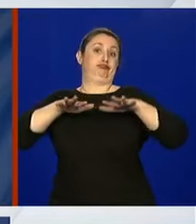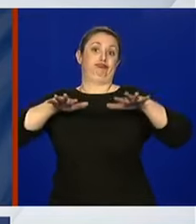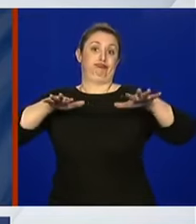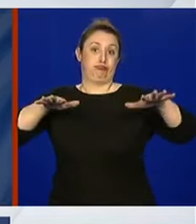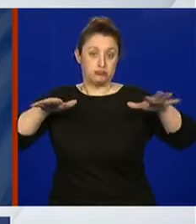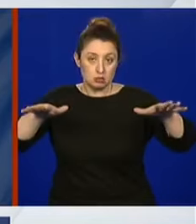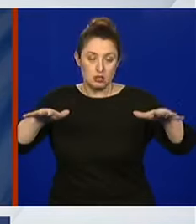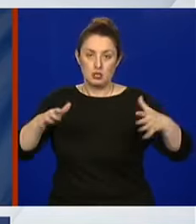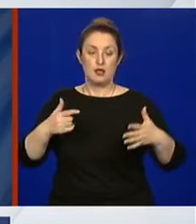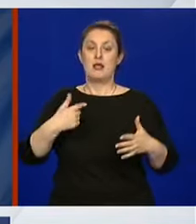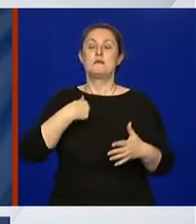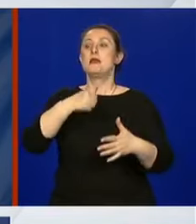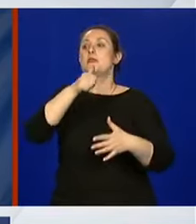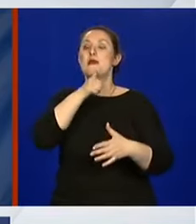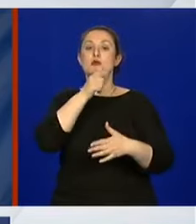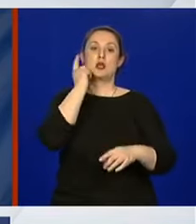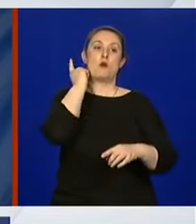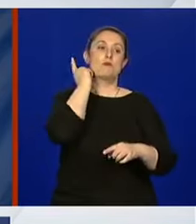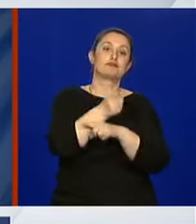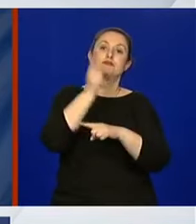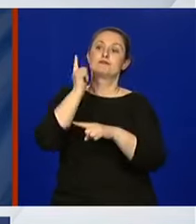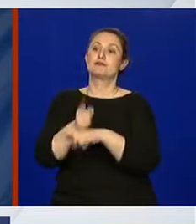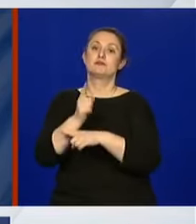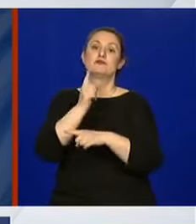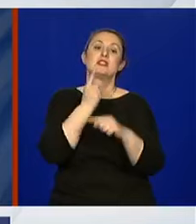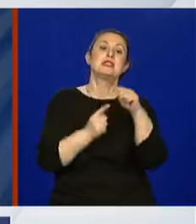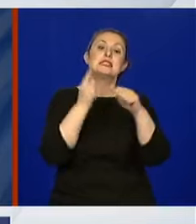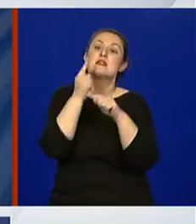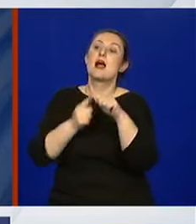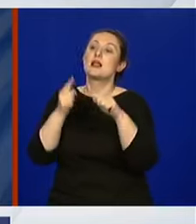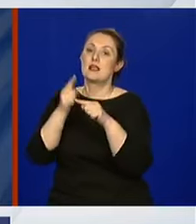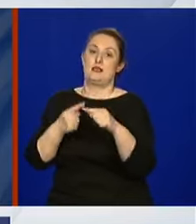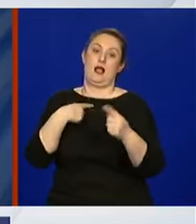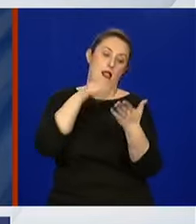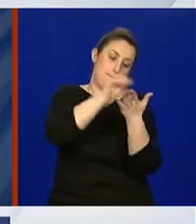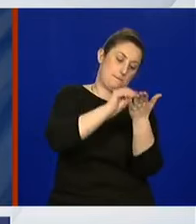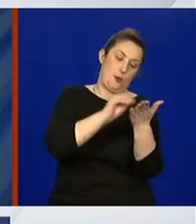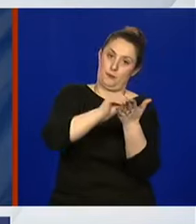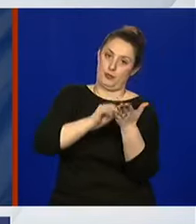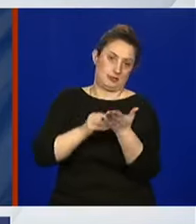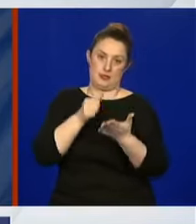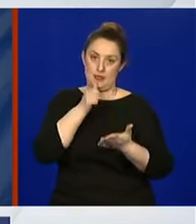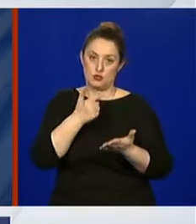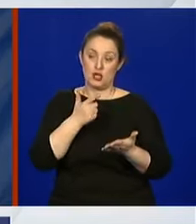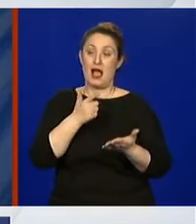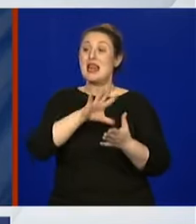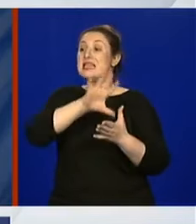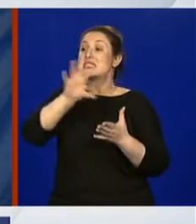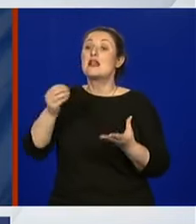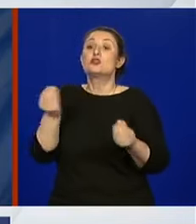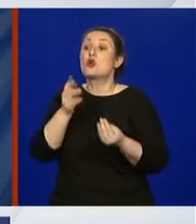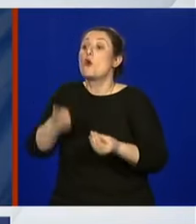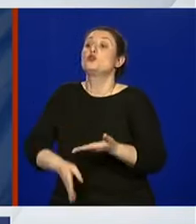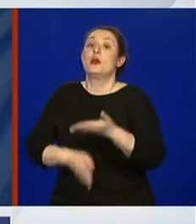svaku životnu situaciju, je na neki način dobro došlo. Što se tiče